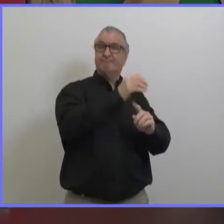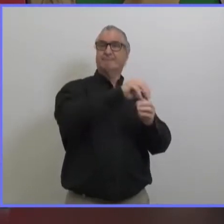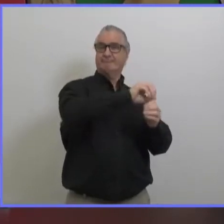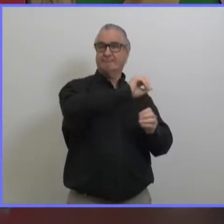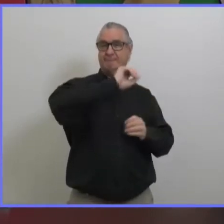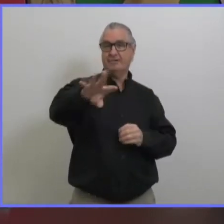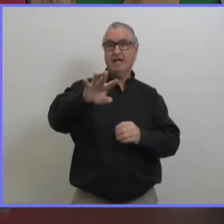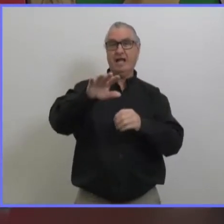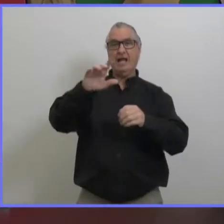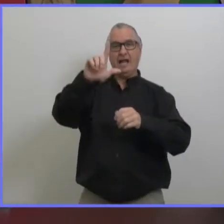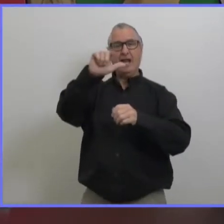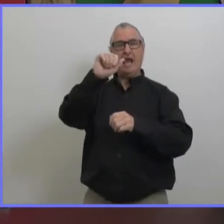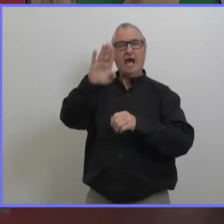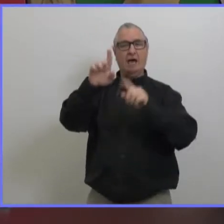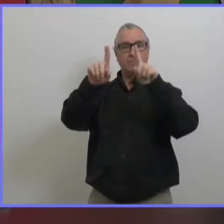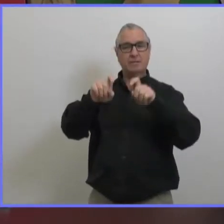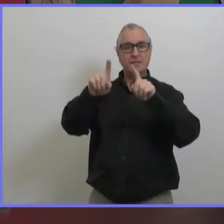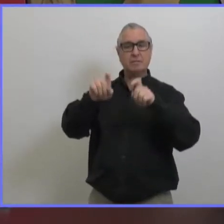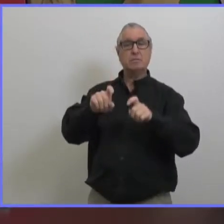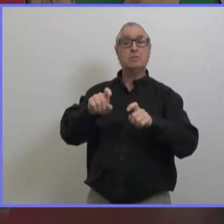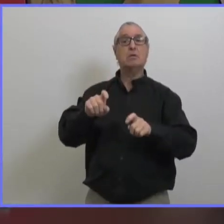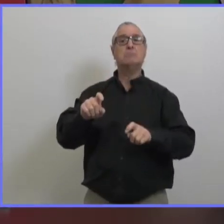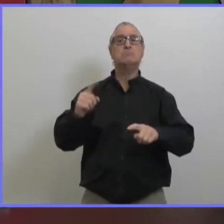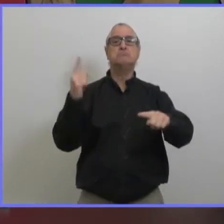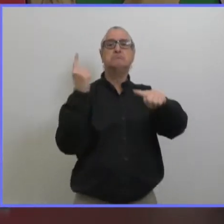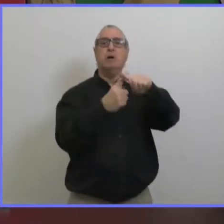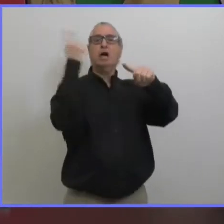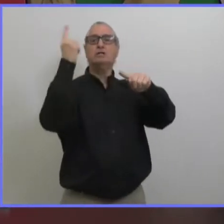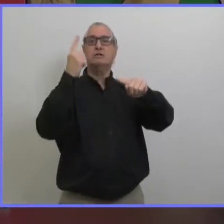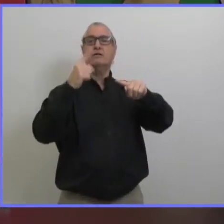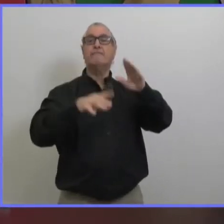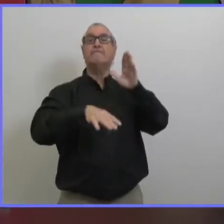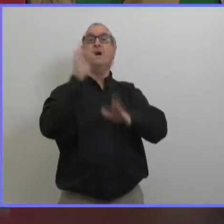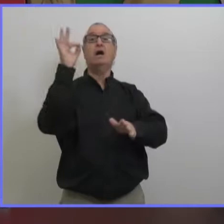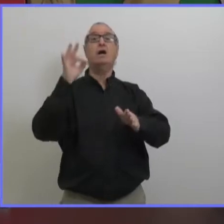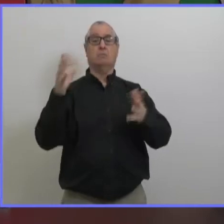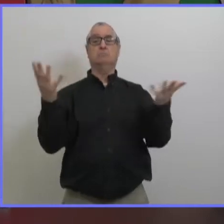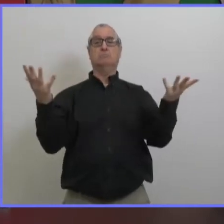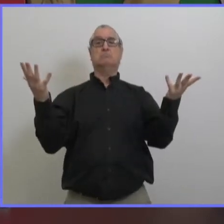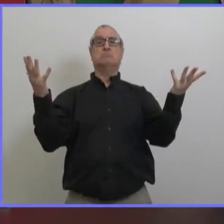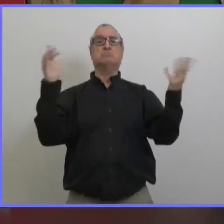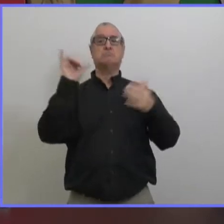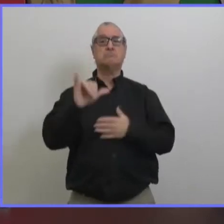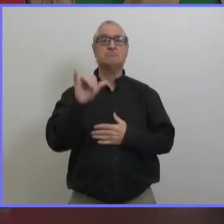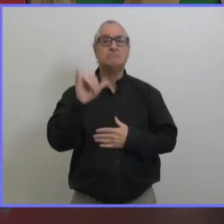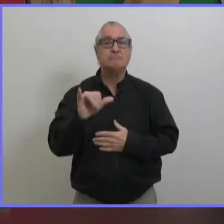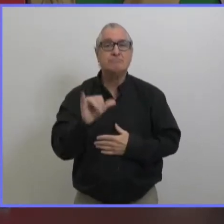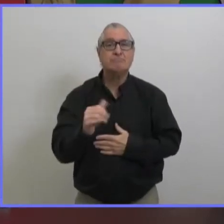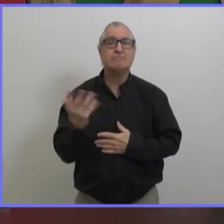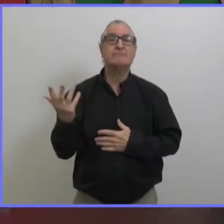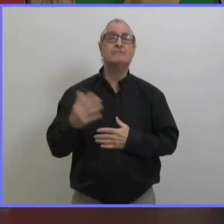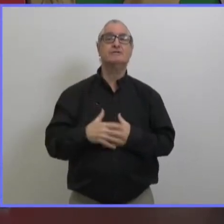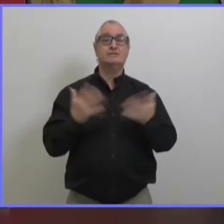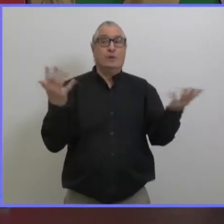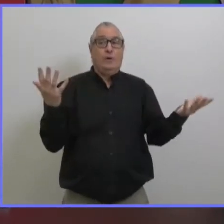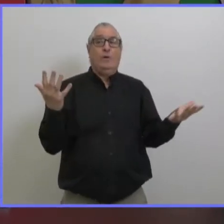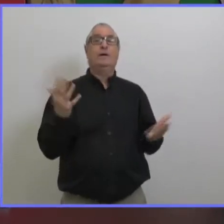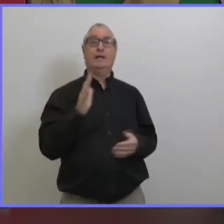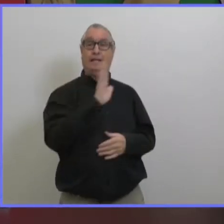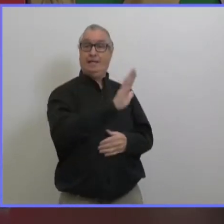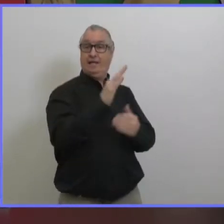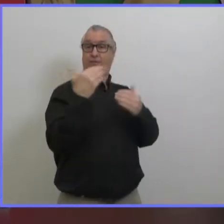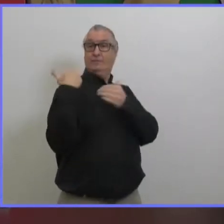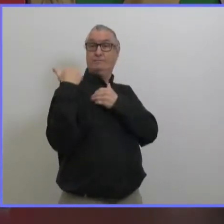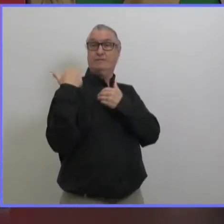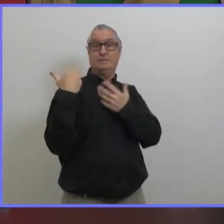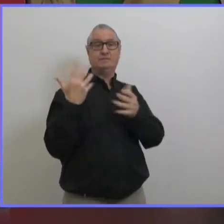cette personne devait s'auto isoler pendant dix jours même si on n'avait pas détecté le variant préoccupant à ce moment là et